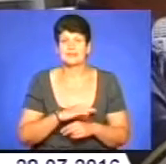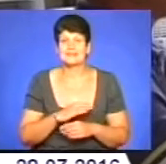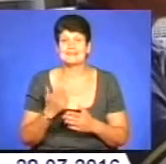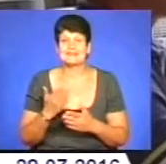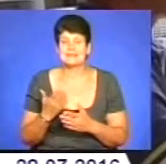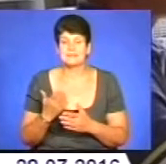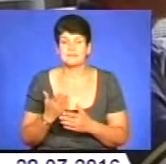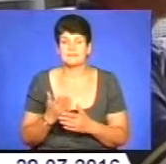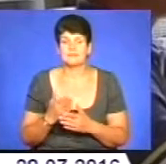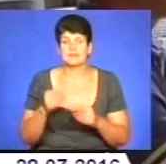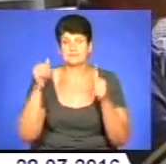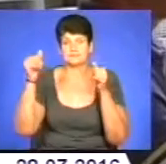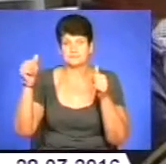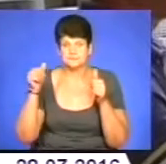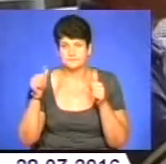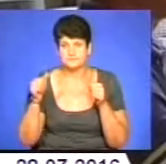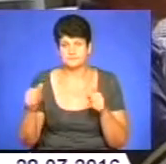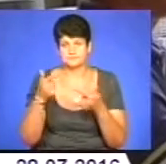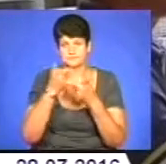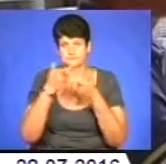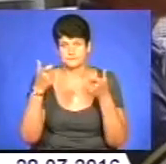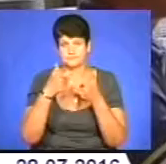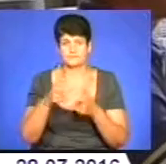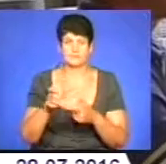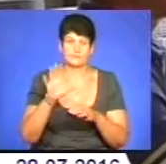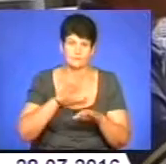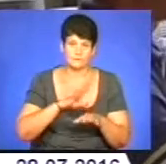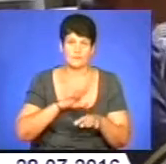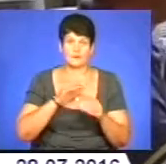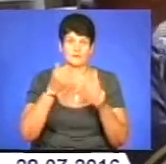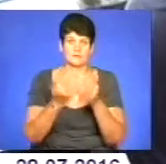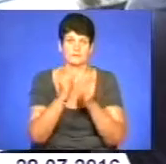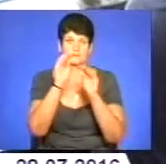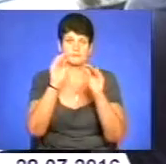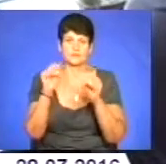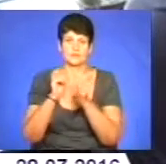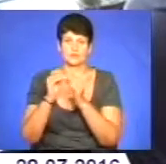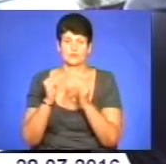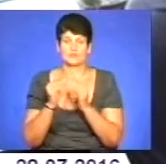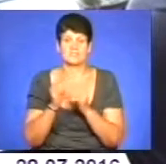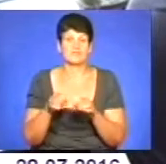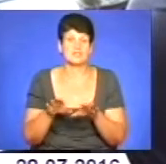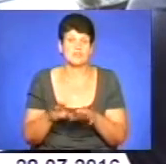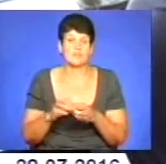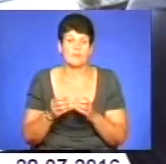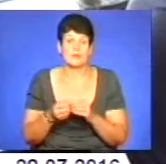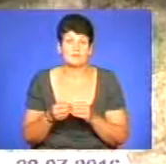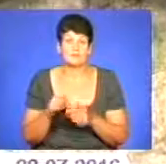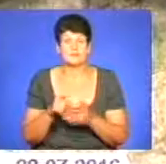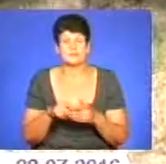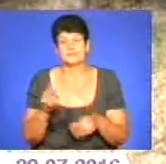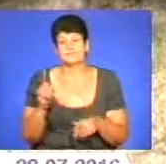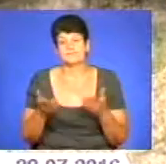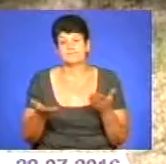ми на дошках оголошень час від часу поновляємо в кожному будинку. Отже, чи вирішать проблему? Питання риторичне.